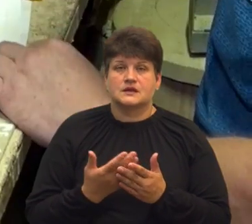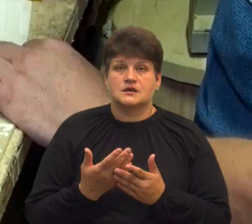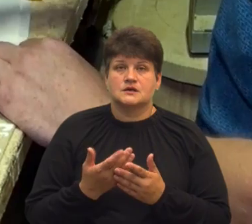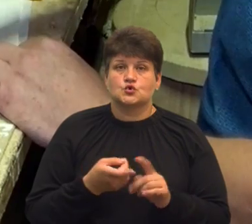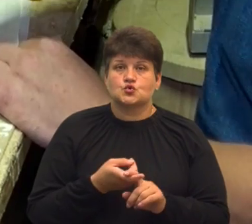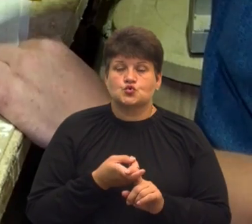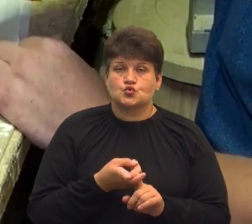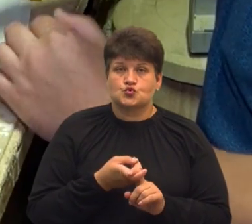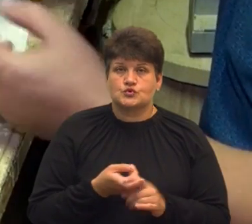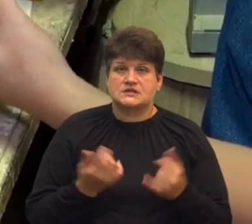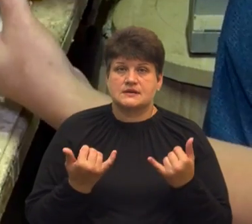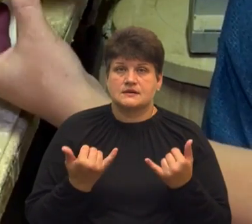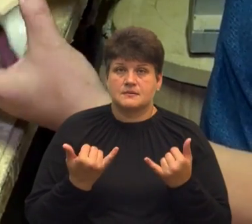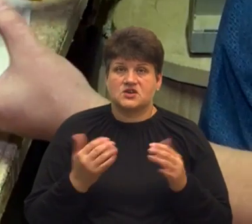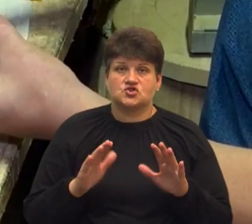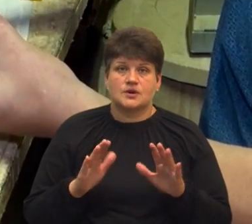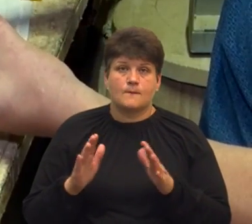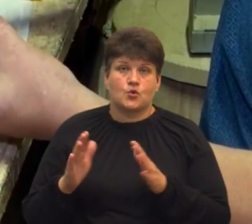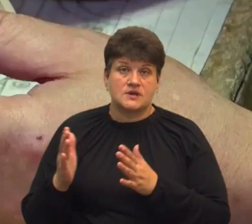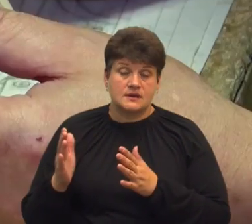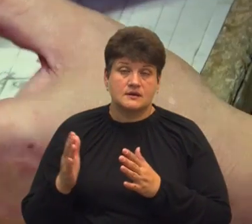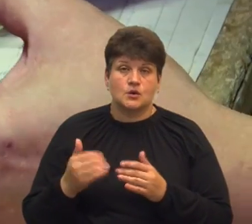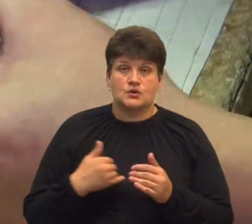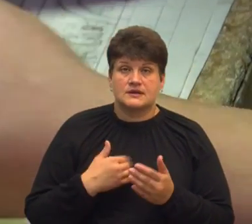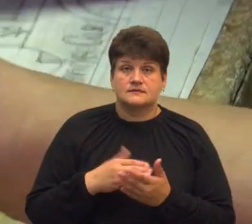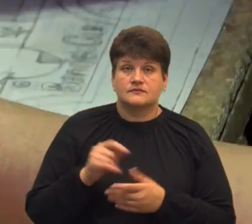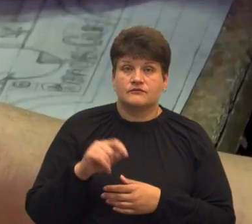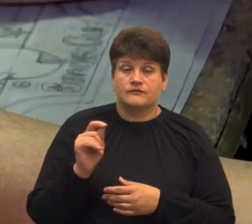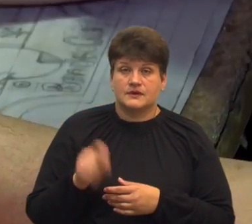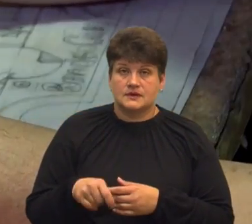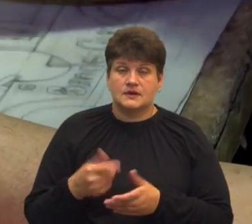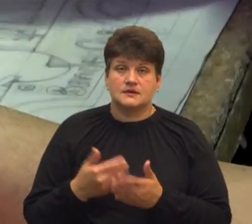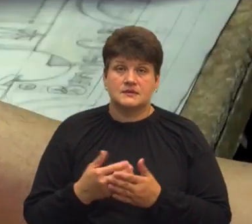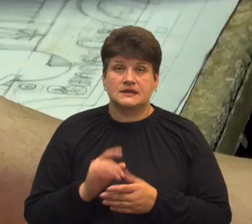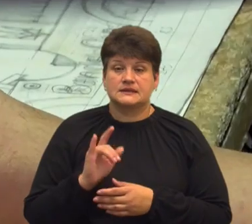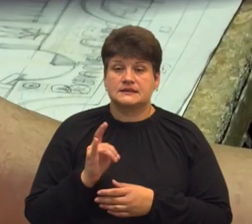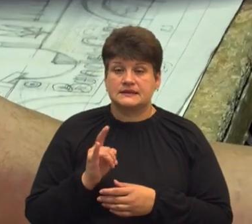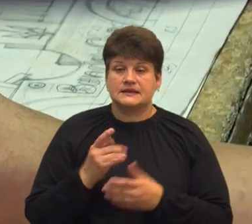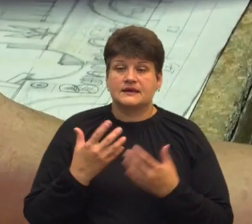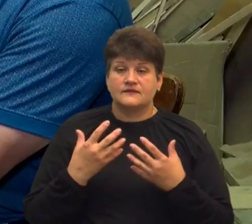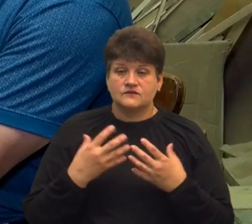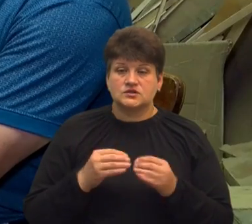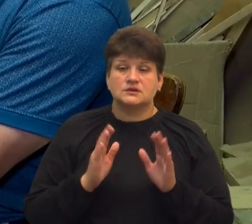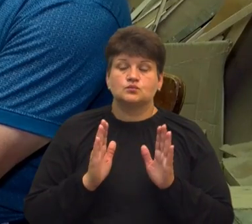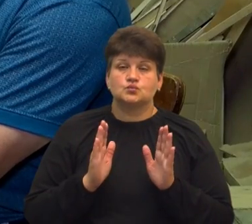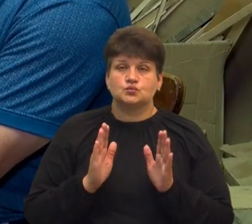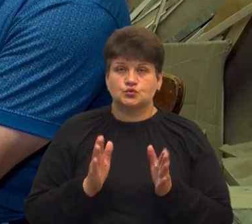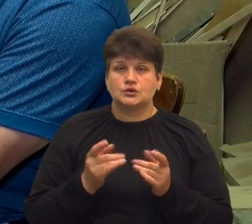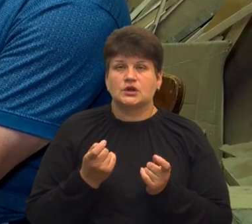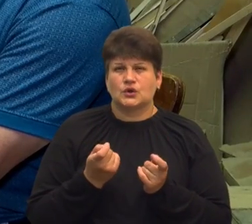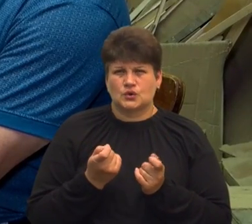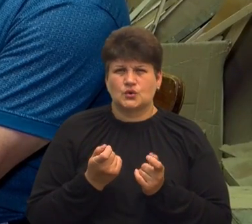теперішніх подій. У нас йде війна. Наприклад, дитина, яка вже буде трошки